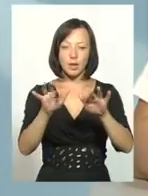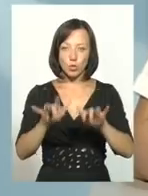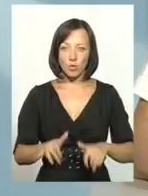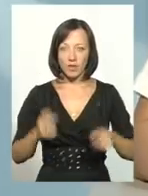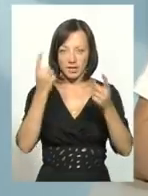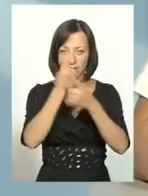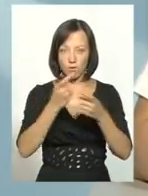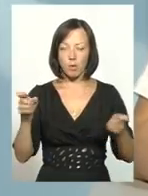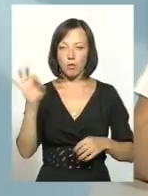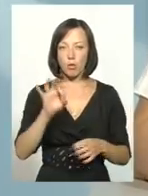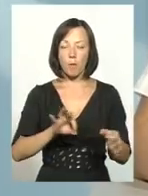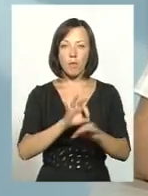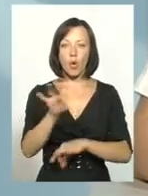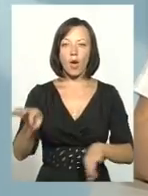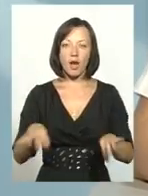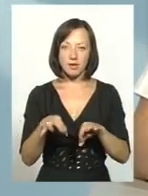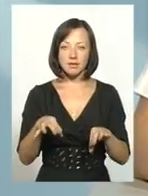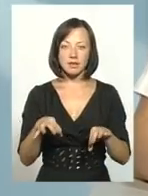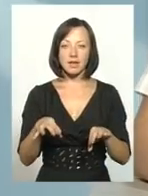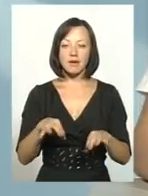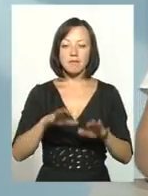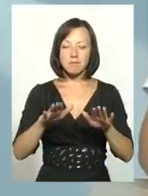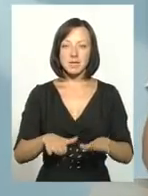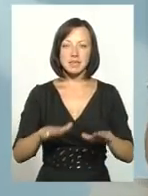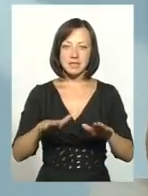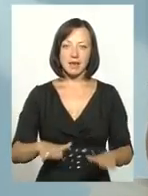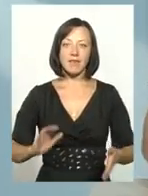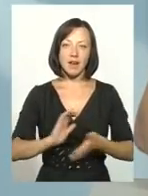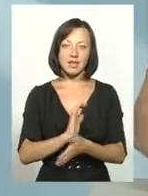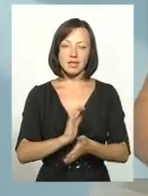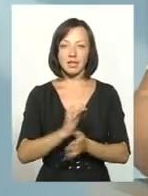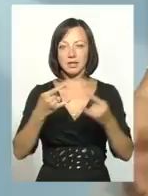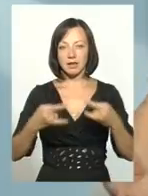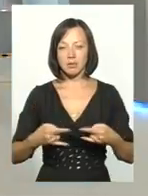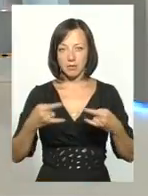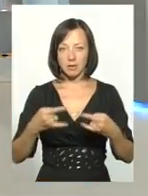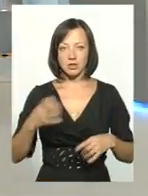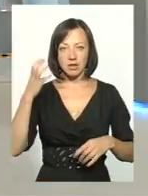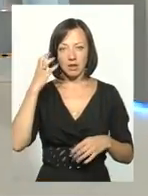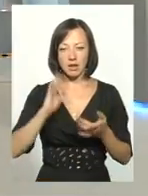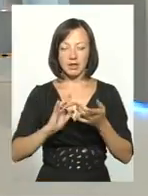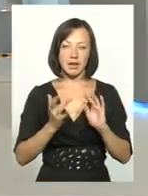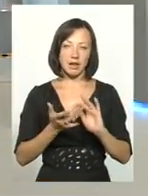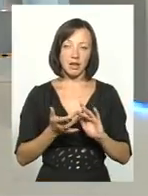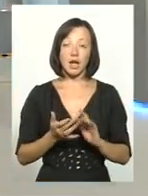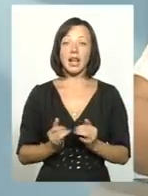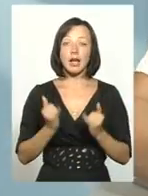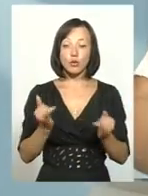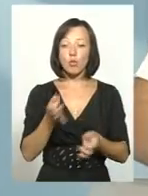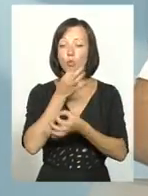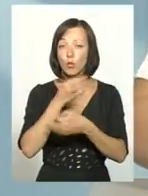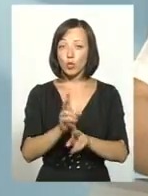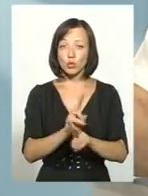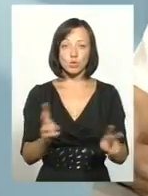інформацію про проекти інфраструктурні в місцевих засобах масової інформації, тобто в газетах або інтернет-ресурсах. Для того, щоб будь